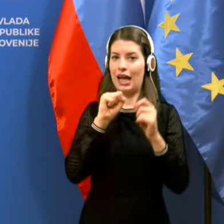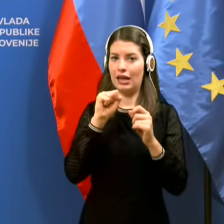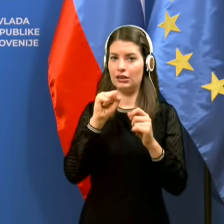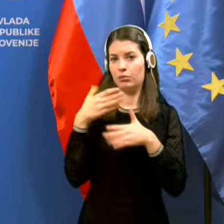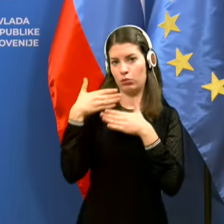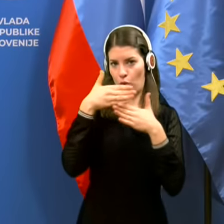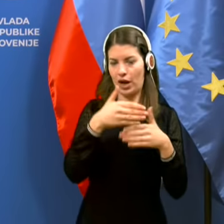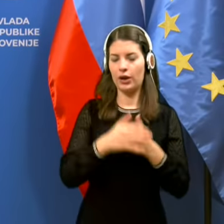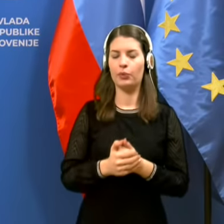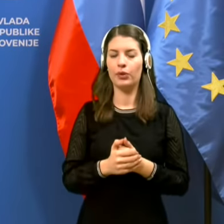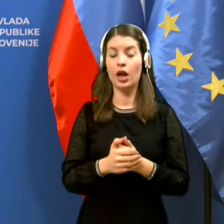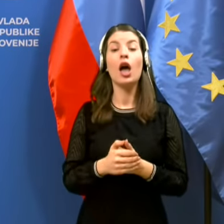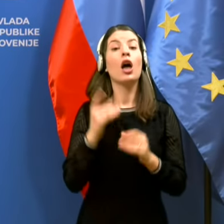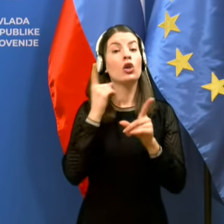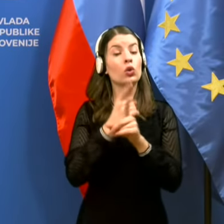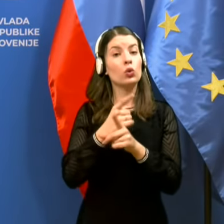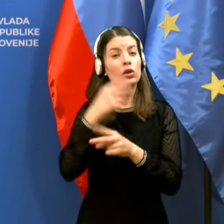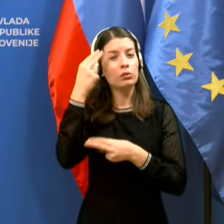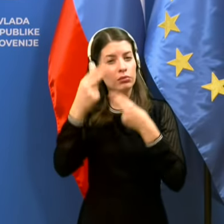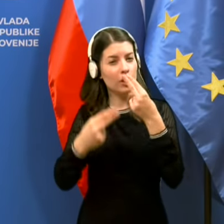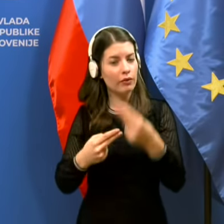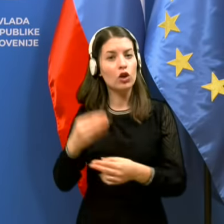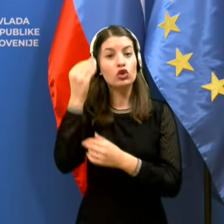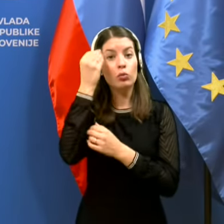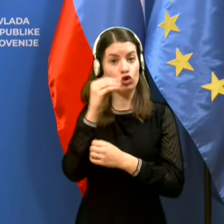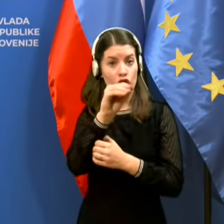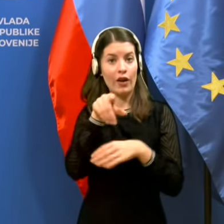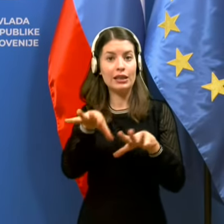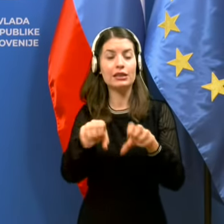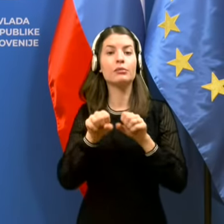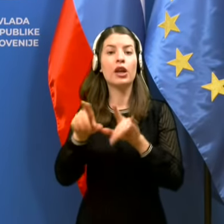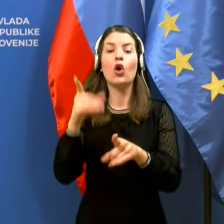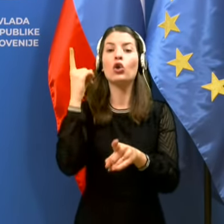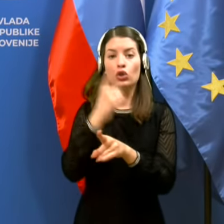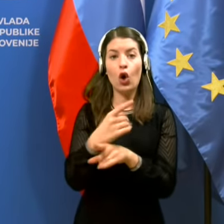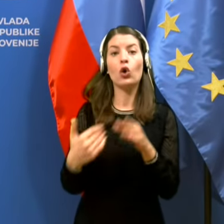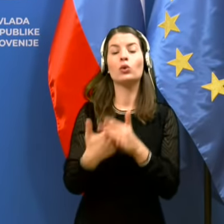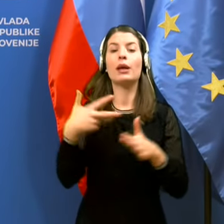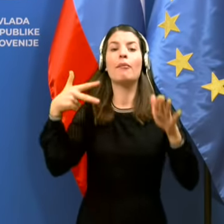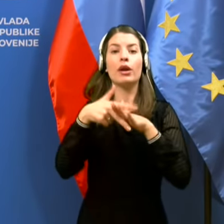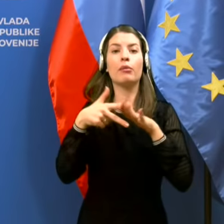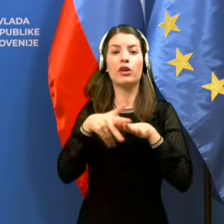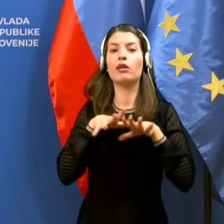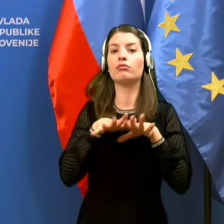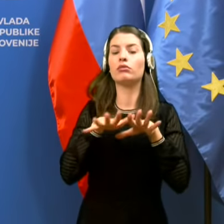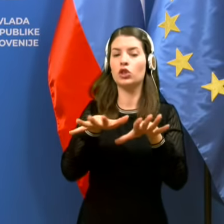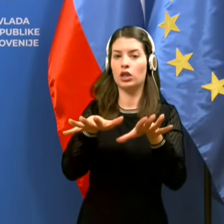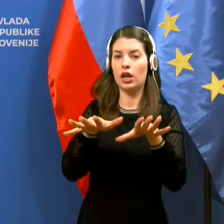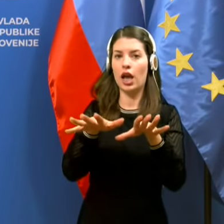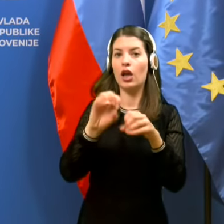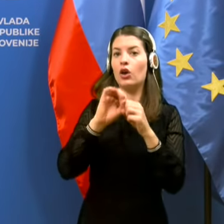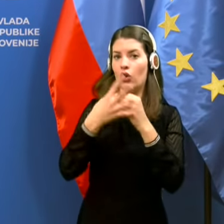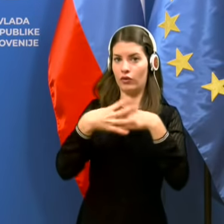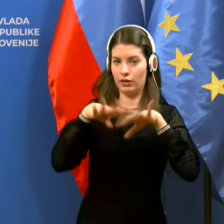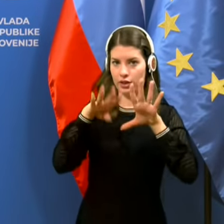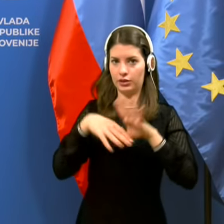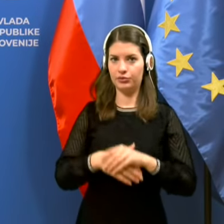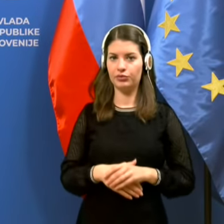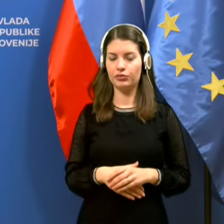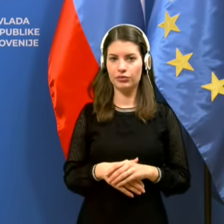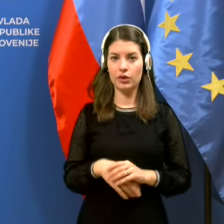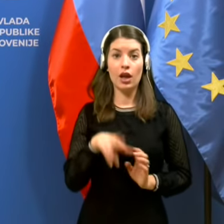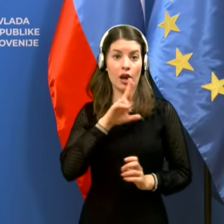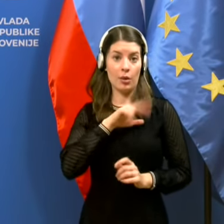bomo preverjali tudi spoštovanje sprejetih odlokov za preprečevanje širenja nalezljivih boleznih.